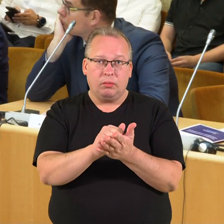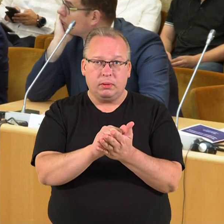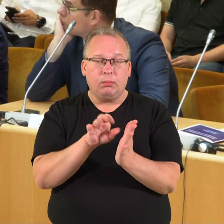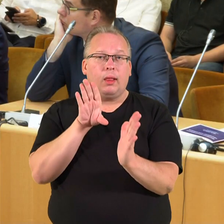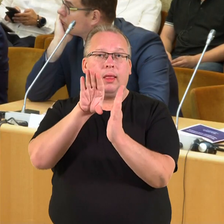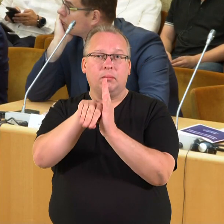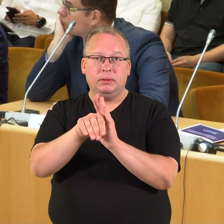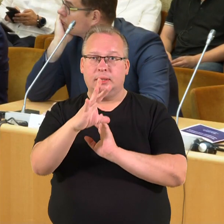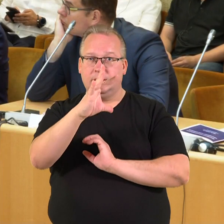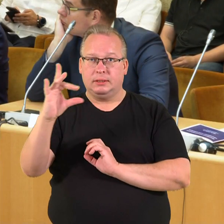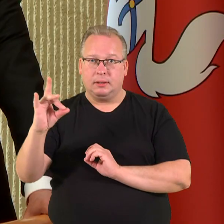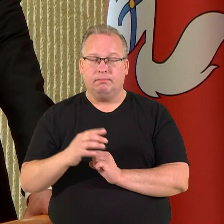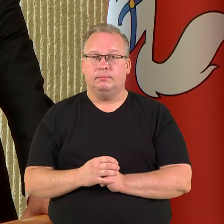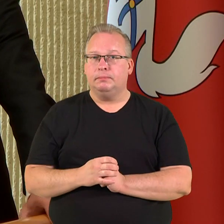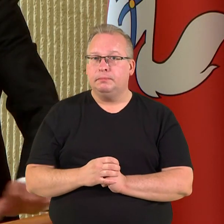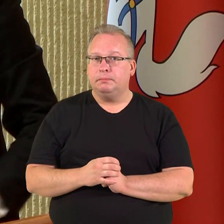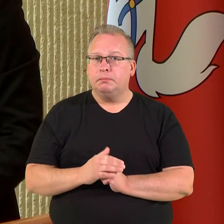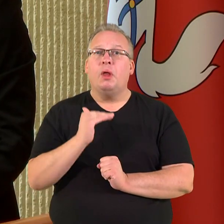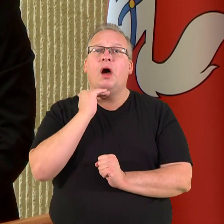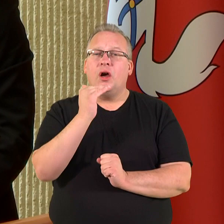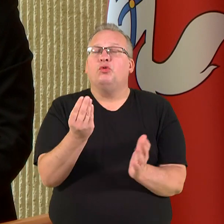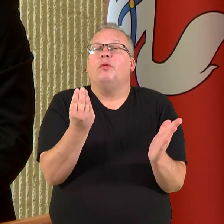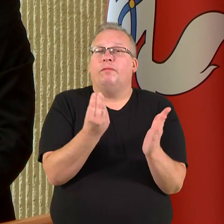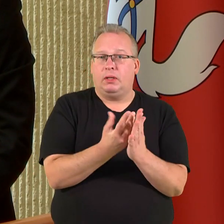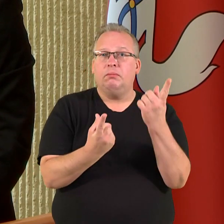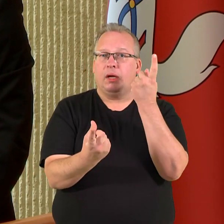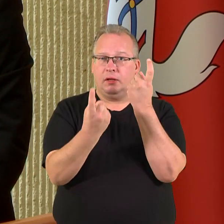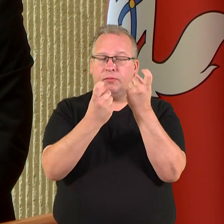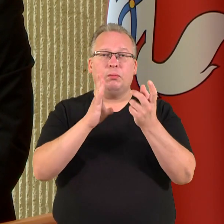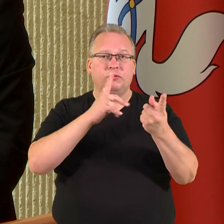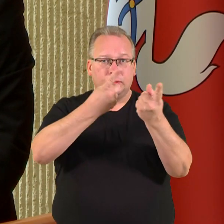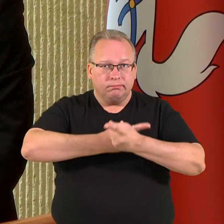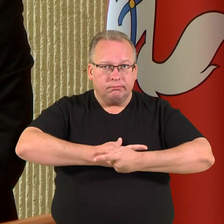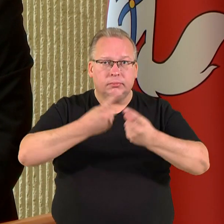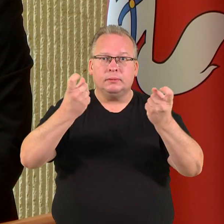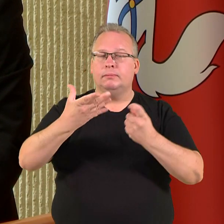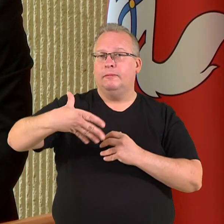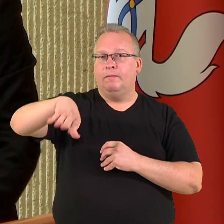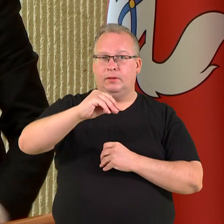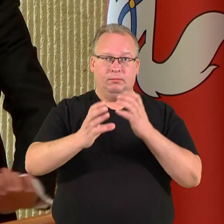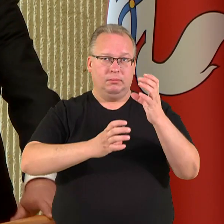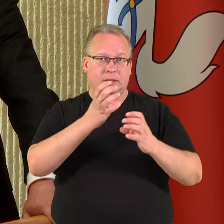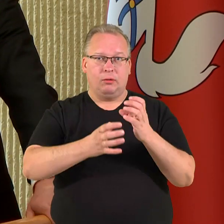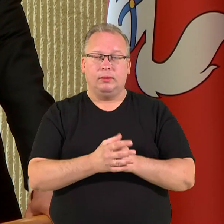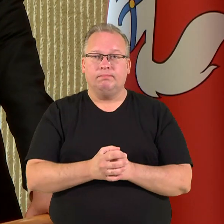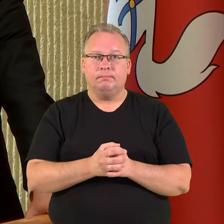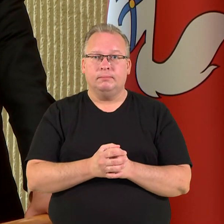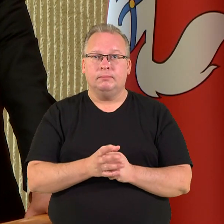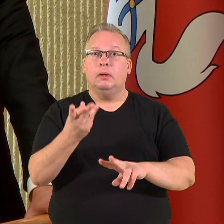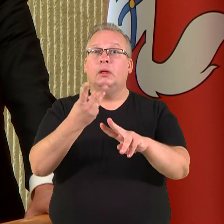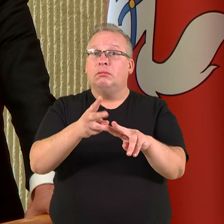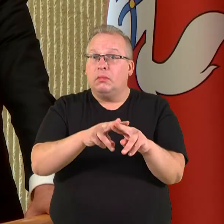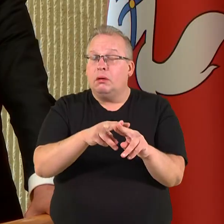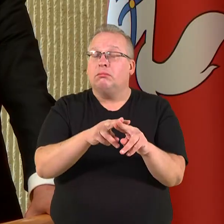Sovietų sąjungą. Aiški, vertybinė žinutė buvo paskelbta visam pasaulyje. Tai padaryta